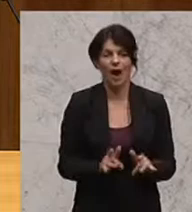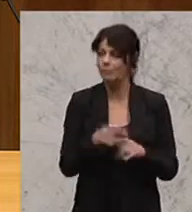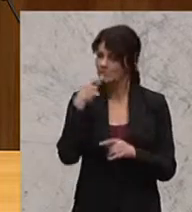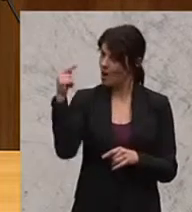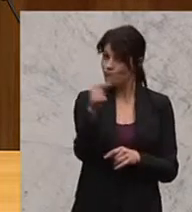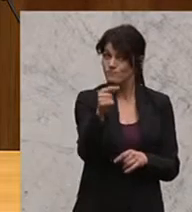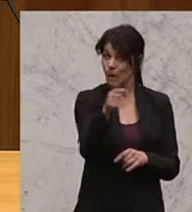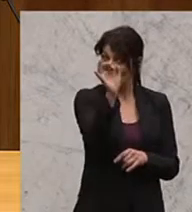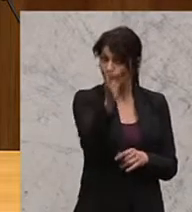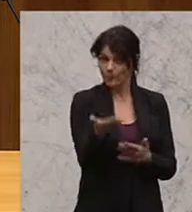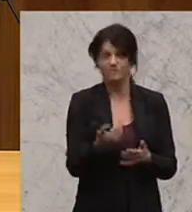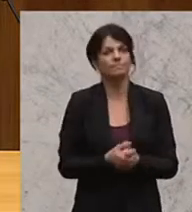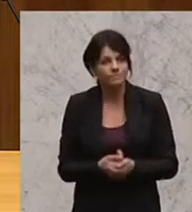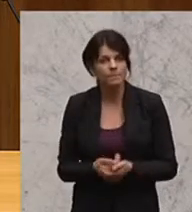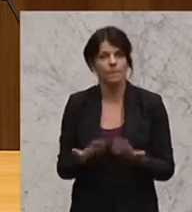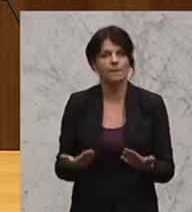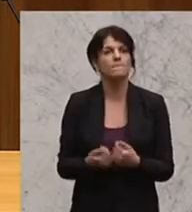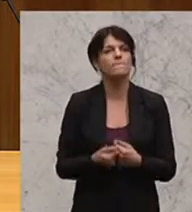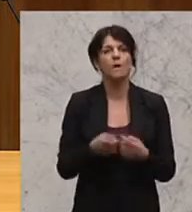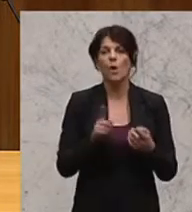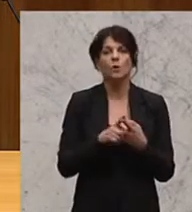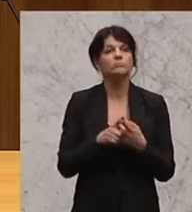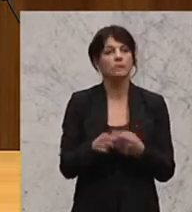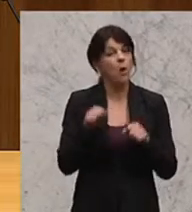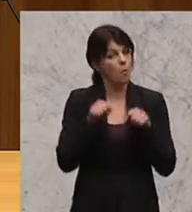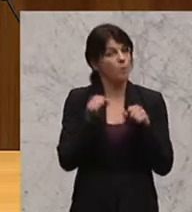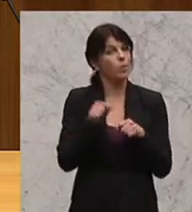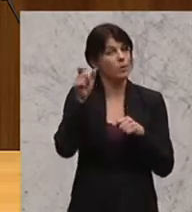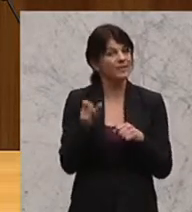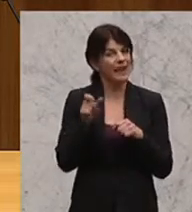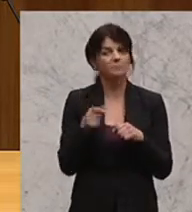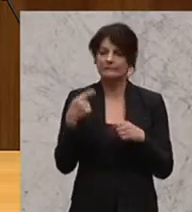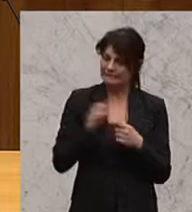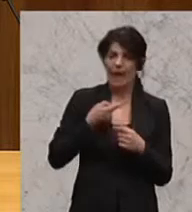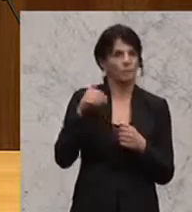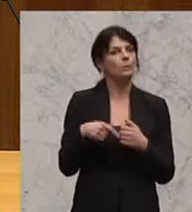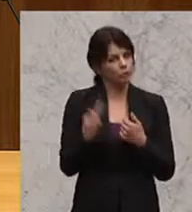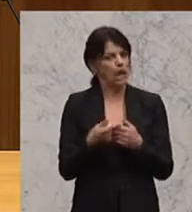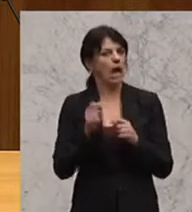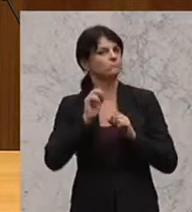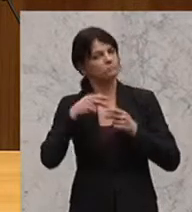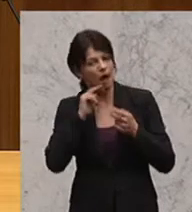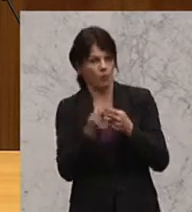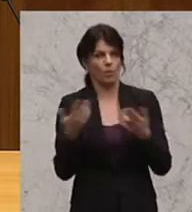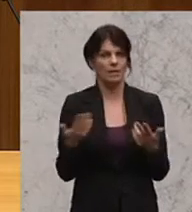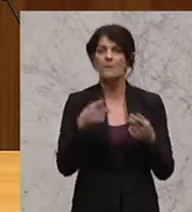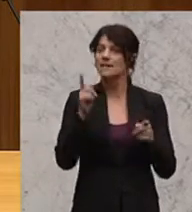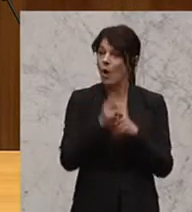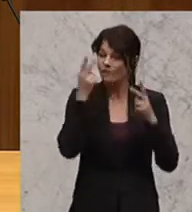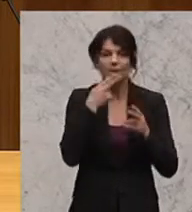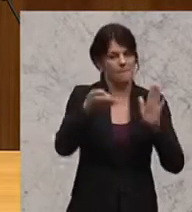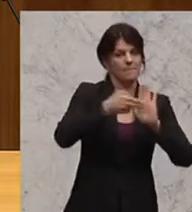hinzuweisen. Und das ist gut so. Und das liegt dann auch bei den Konsumenten, entsprechend zu agieren. Aber selbstverständlich, es geht auch um die Auszeichnung.